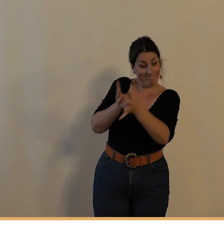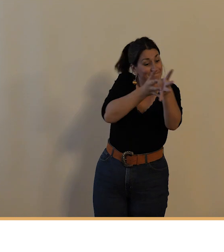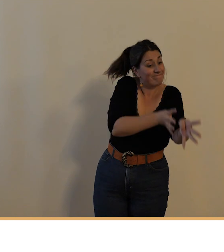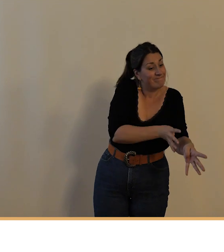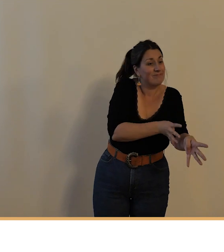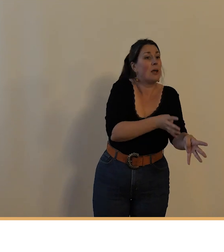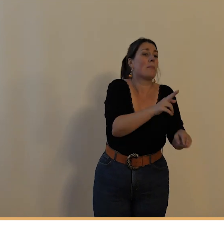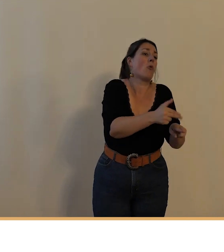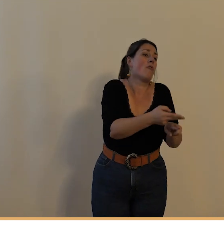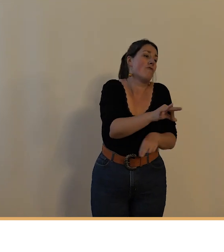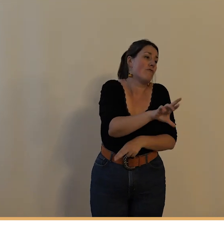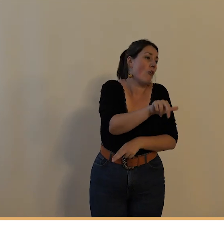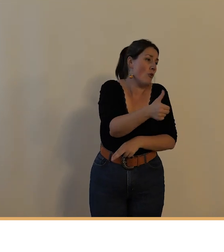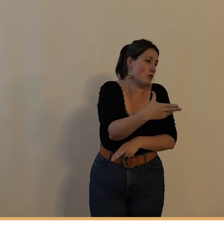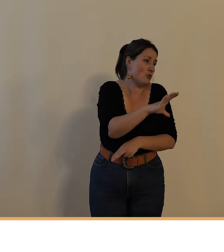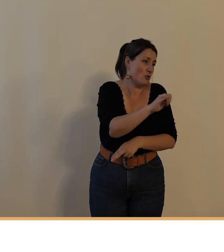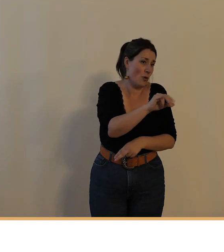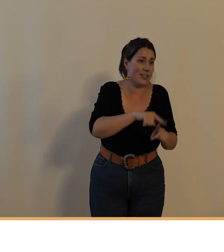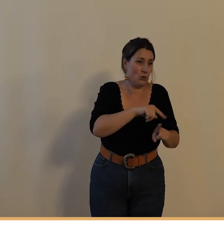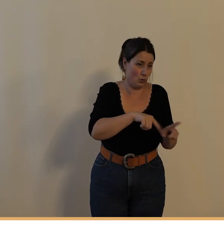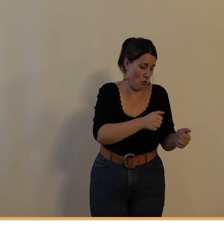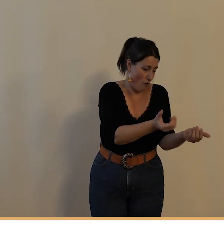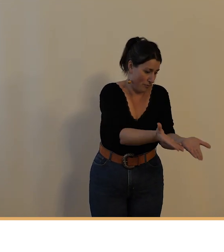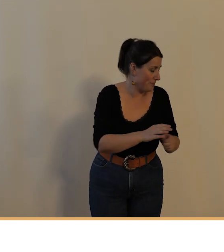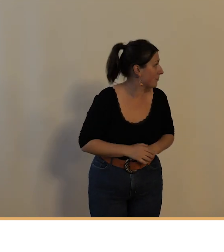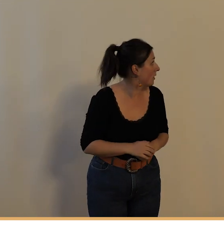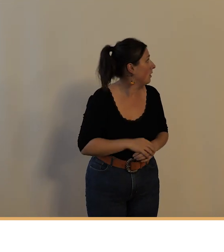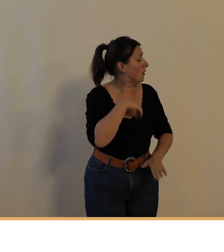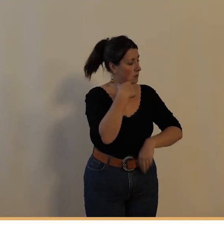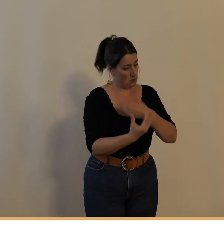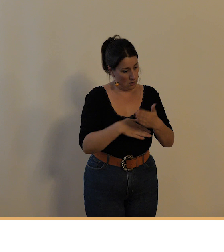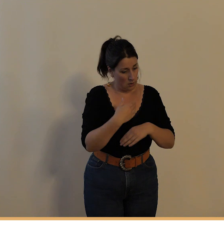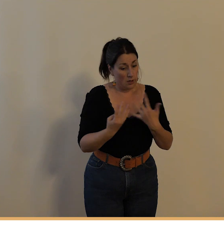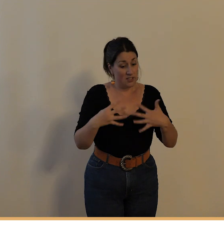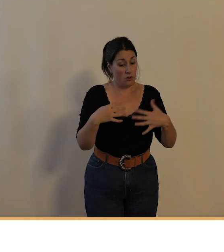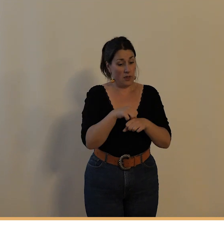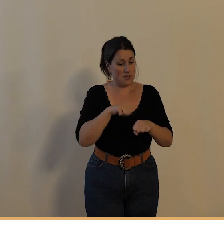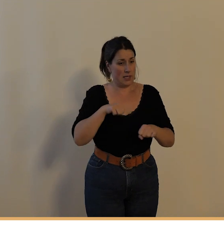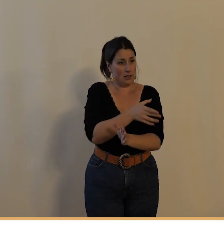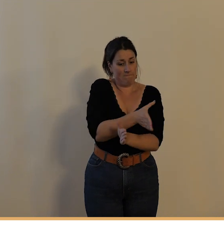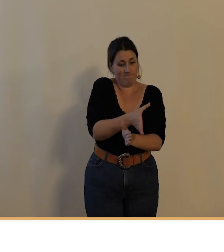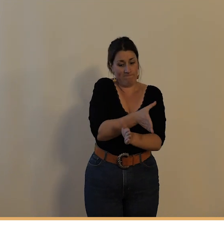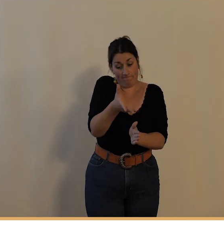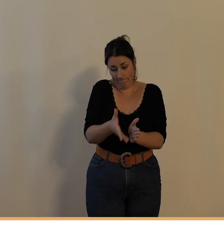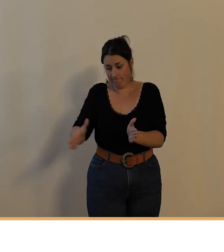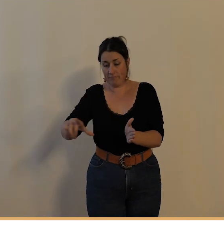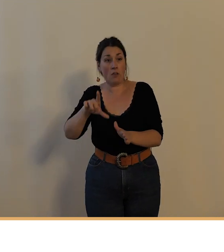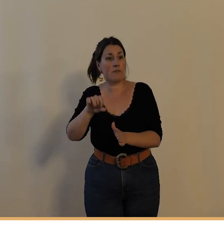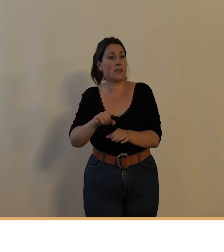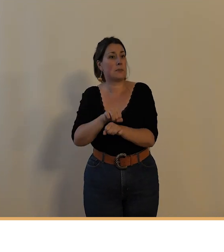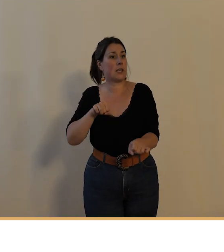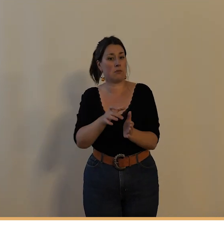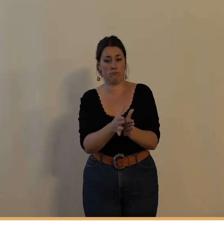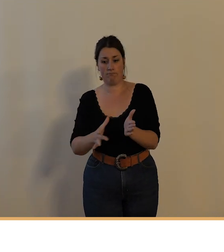et tout au long du 19ème siècle fin du 19ème siècle et tout au long du 20ème siècle vont